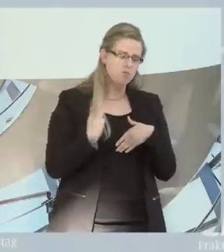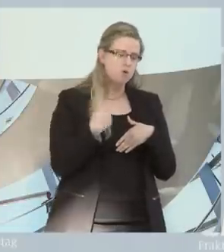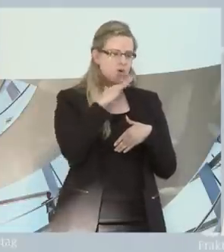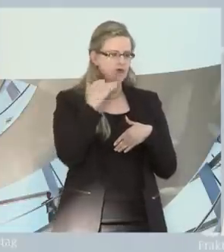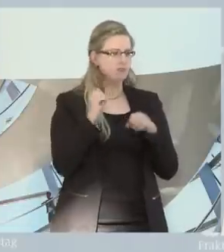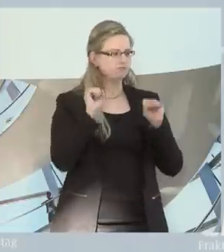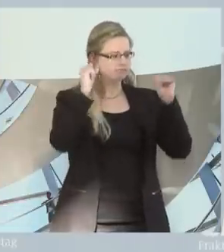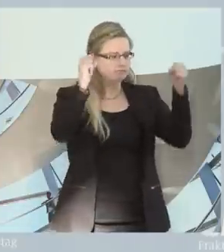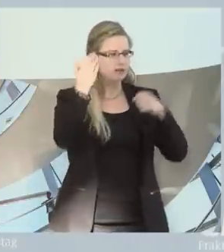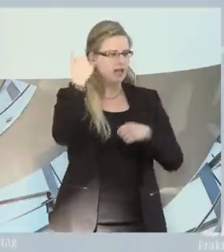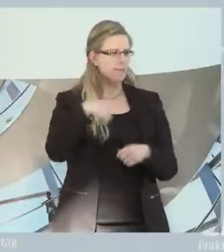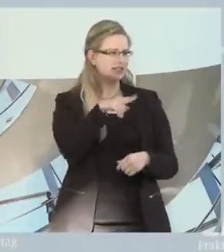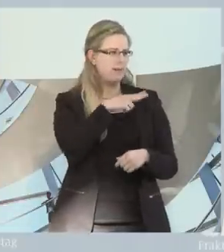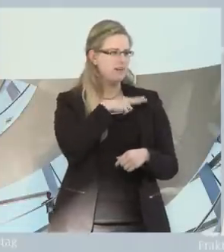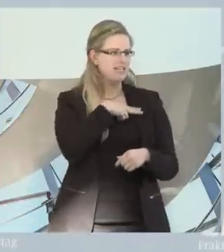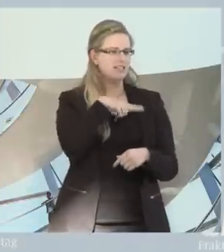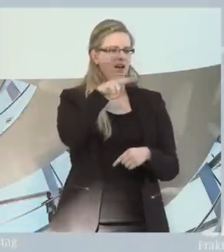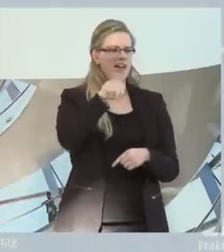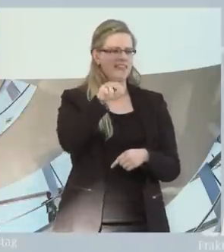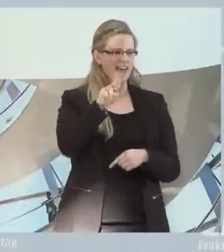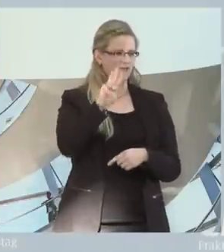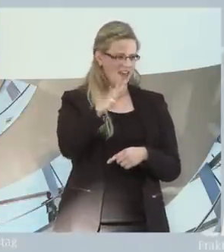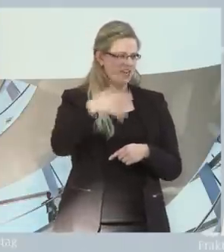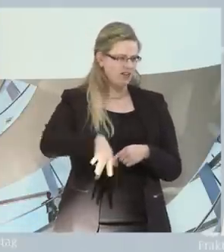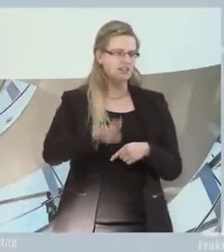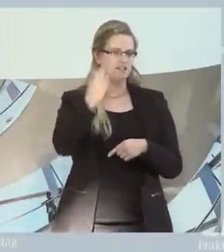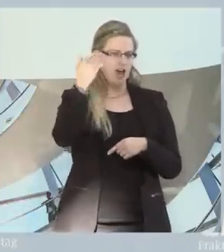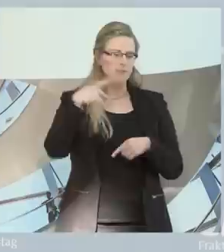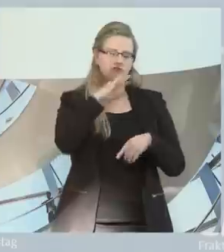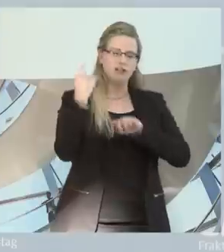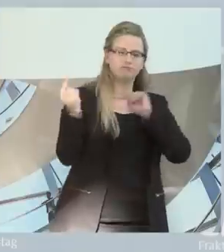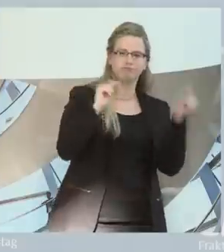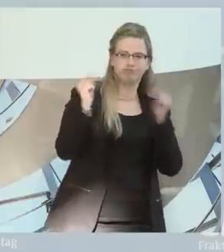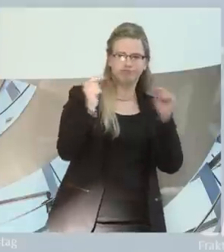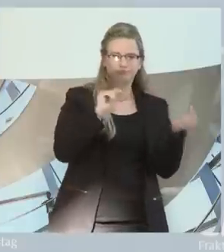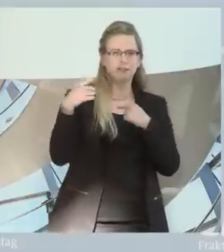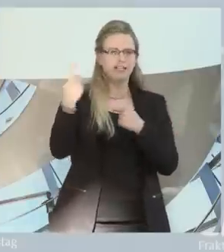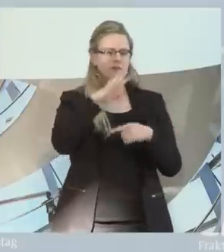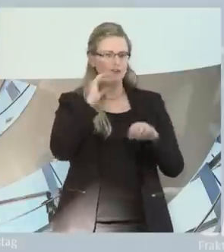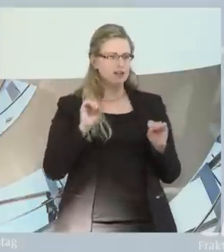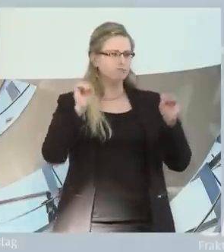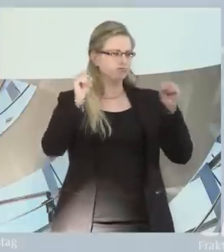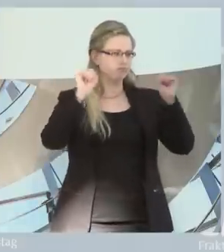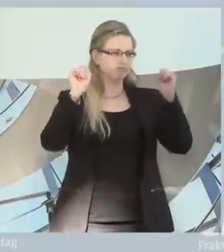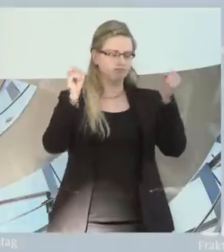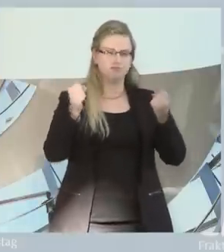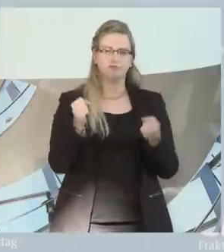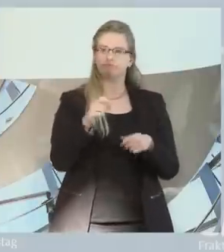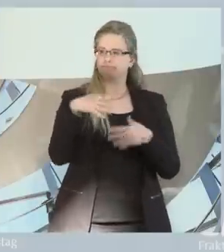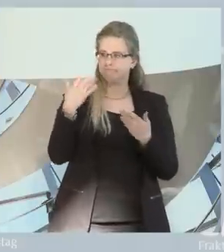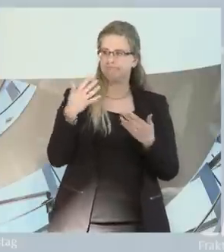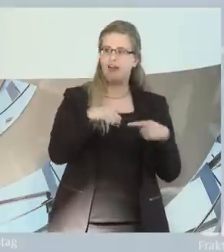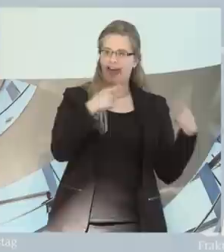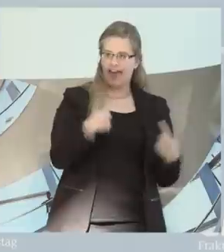seiner Zeit als Minister in Nordrhein-Westfalen in diese Debatte hineingesteckt hat und viel auf den Weg gebracht hat. Lieber Karl-Josef, herzlich